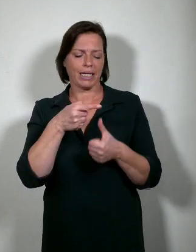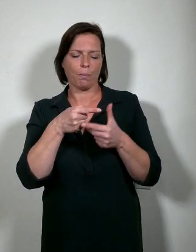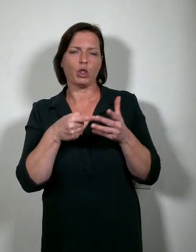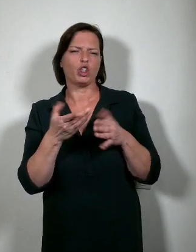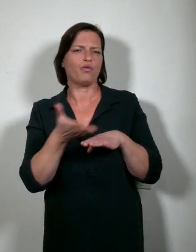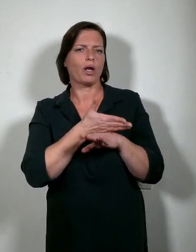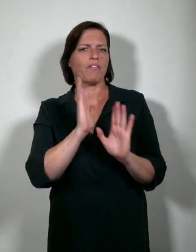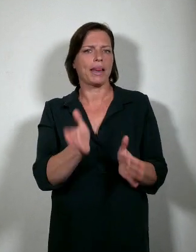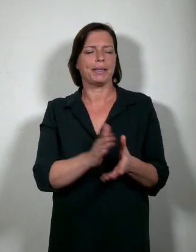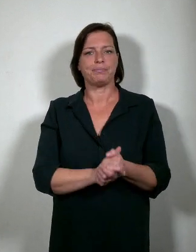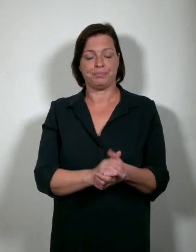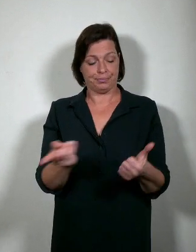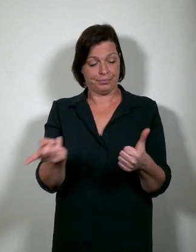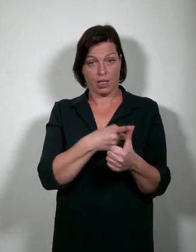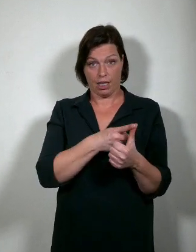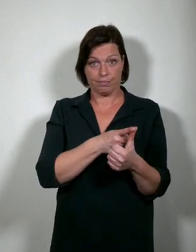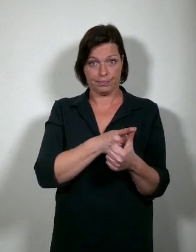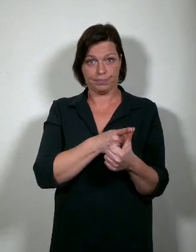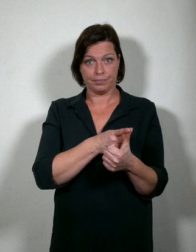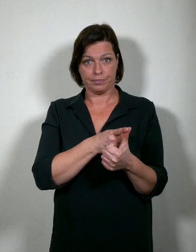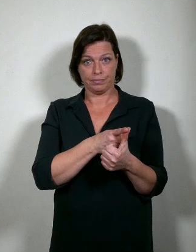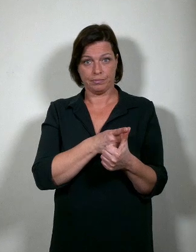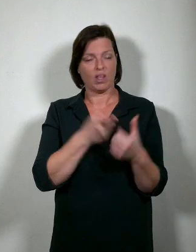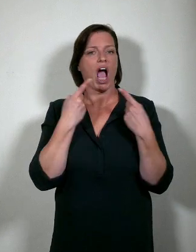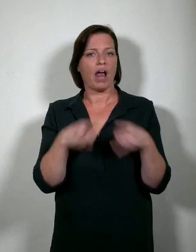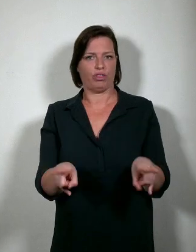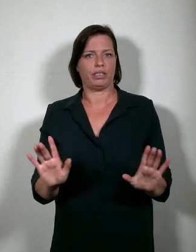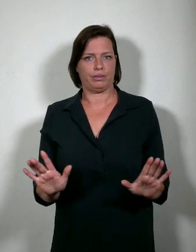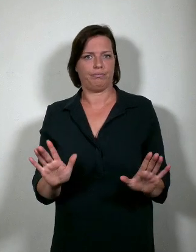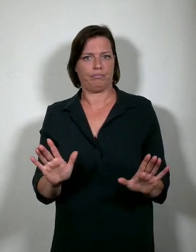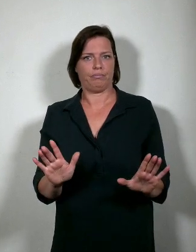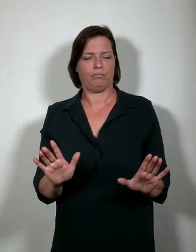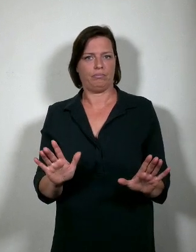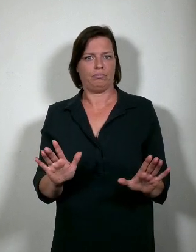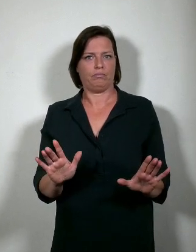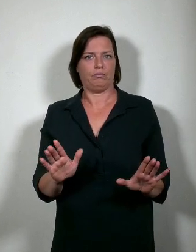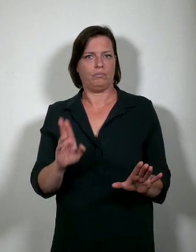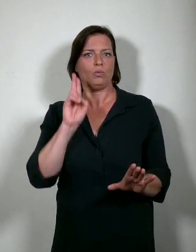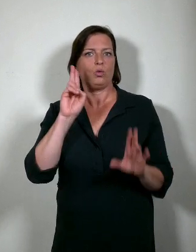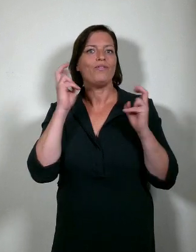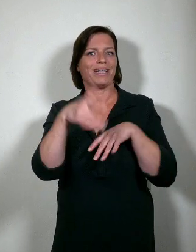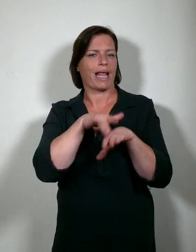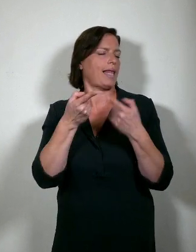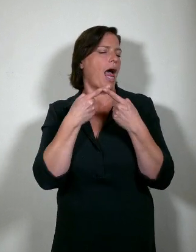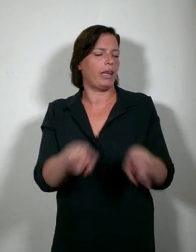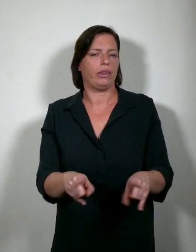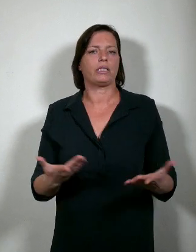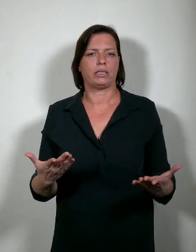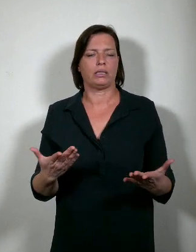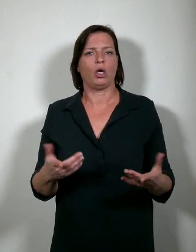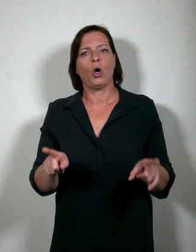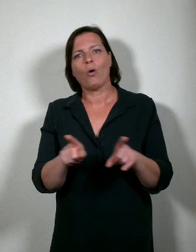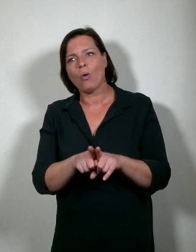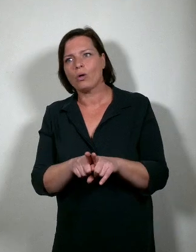vooraf. Eén. We gaan er anders uitzien. Echt anders. We gaan ook een wat